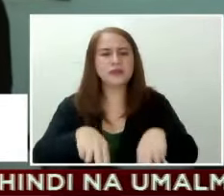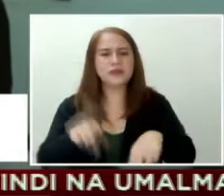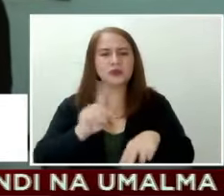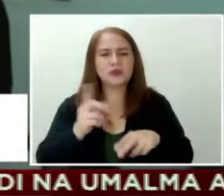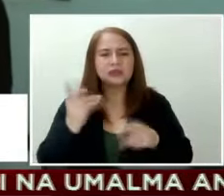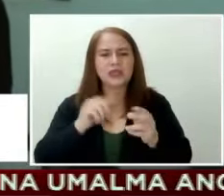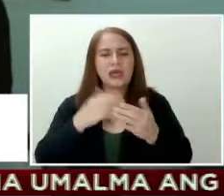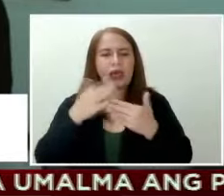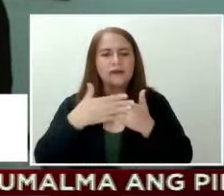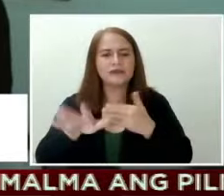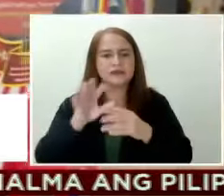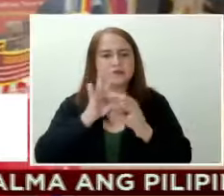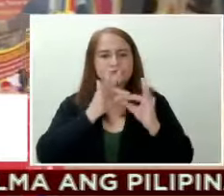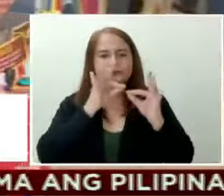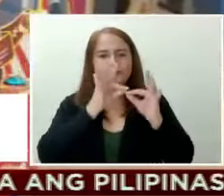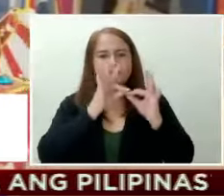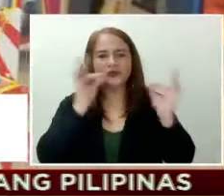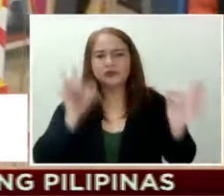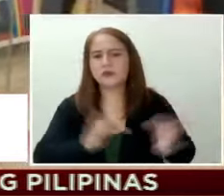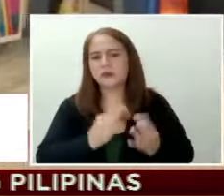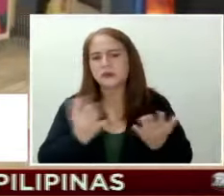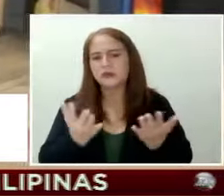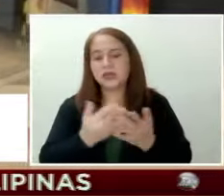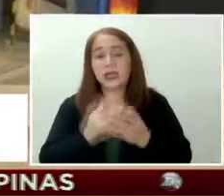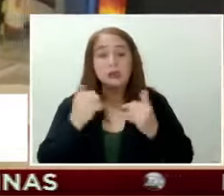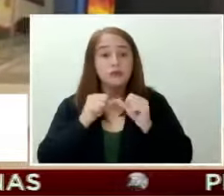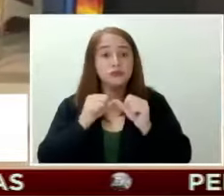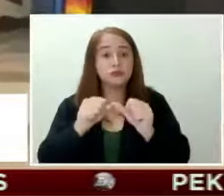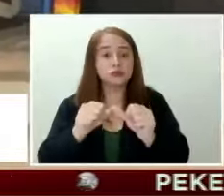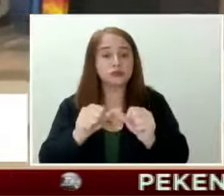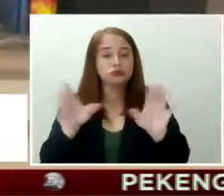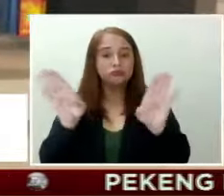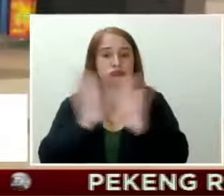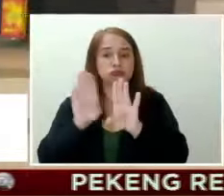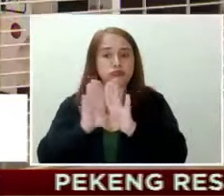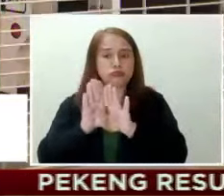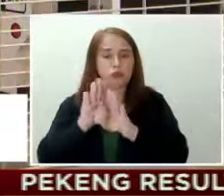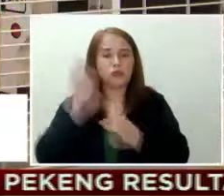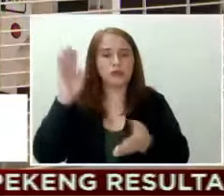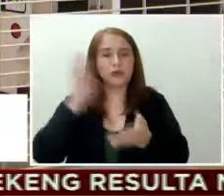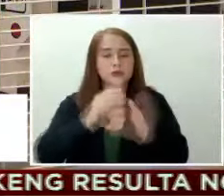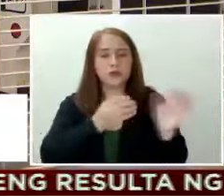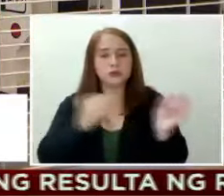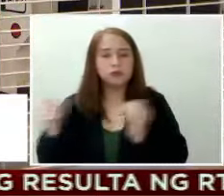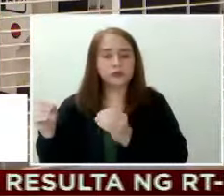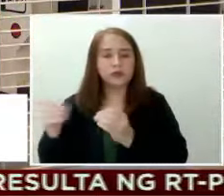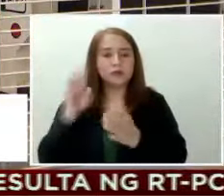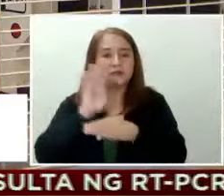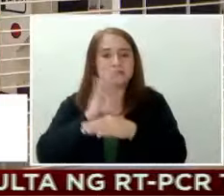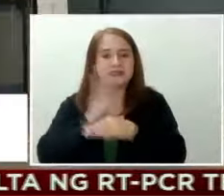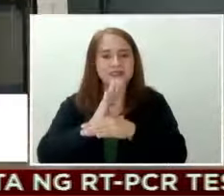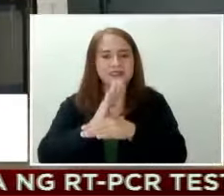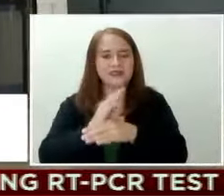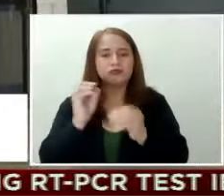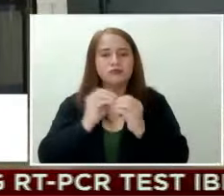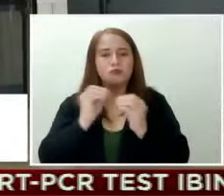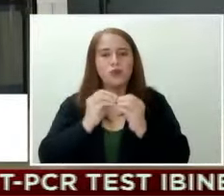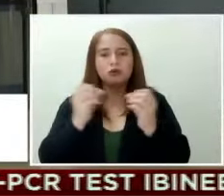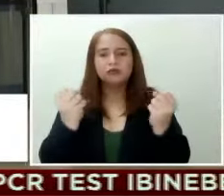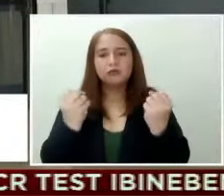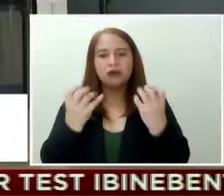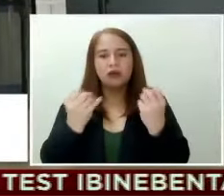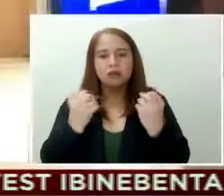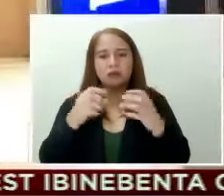after February? Yun yung tanong. Kapag nagpatuloy daw kasing sarado o bawas ang operasyon ng mga negosyo, mas lalong dadami ang